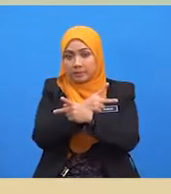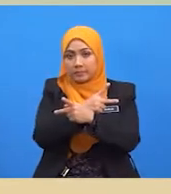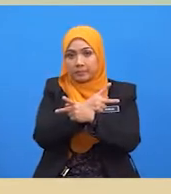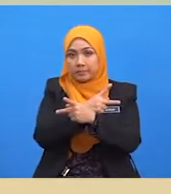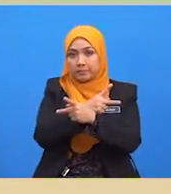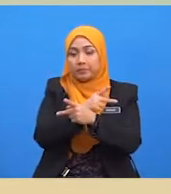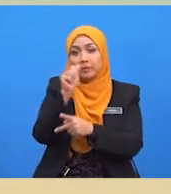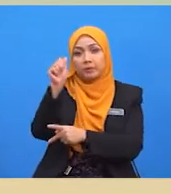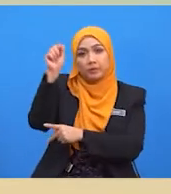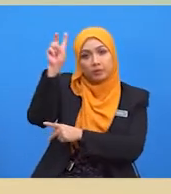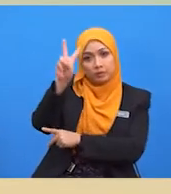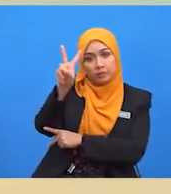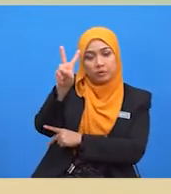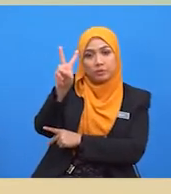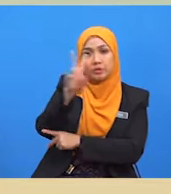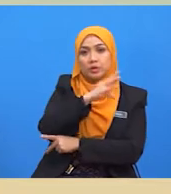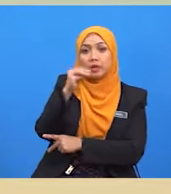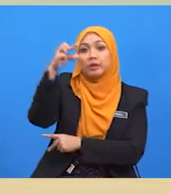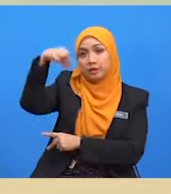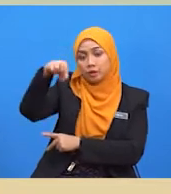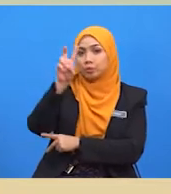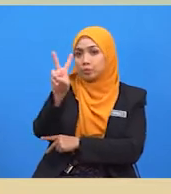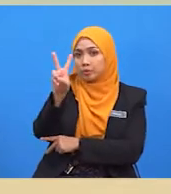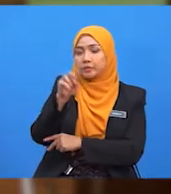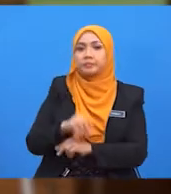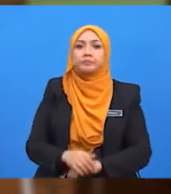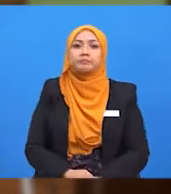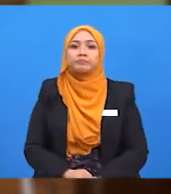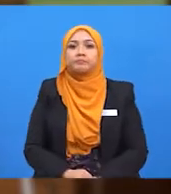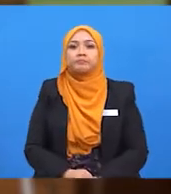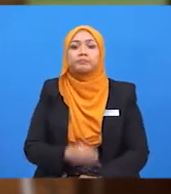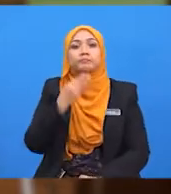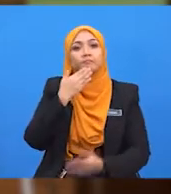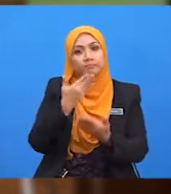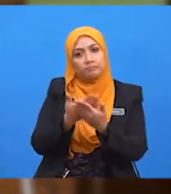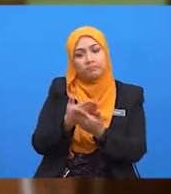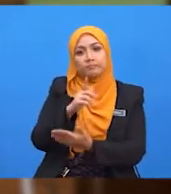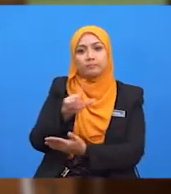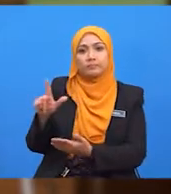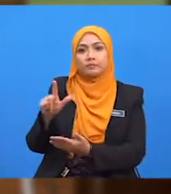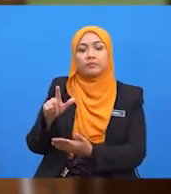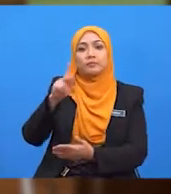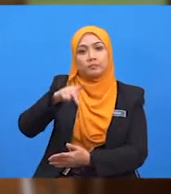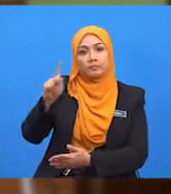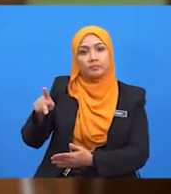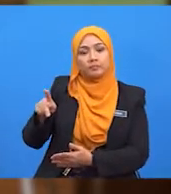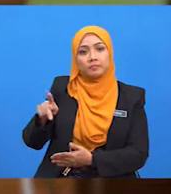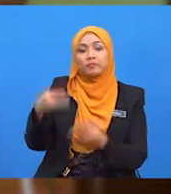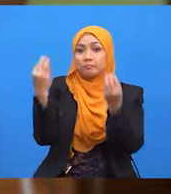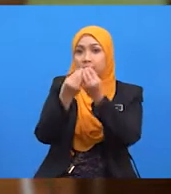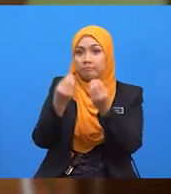P2 dan Q2. Baiklah pelajar, tarif import